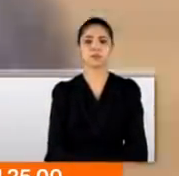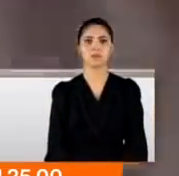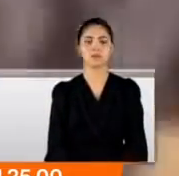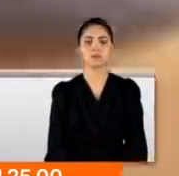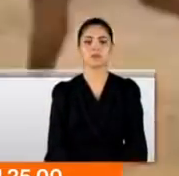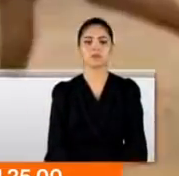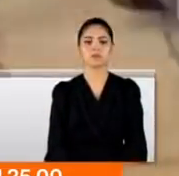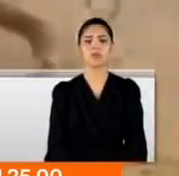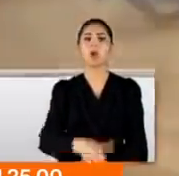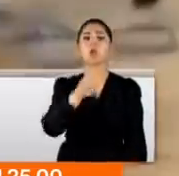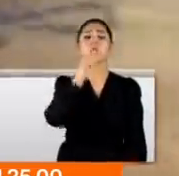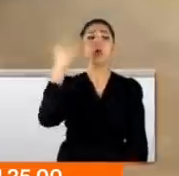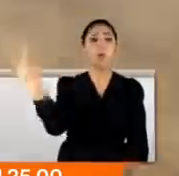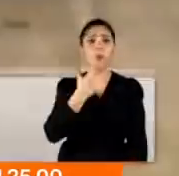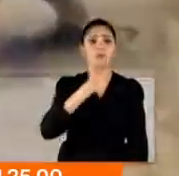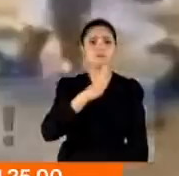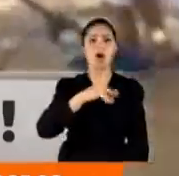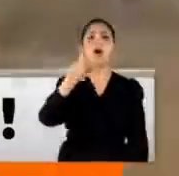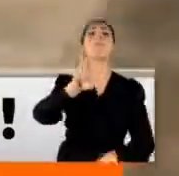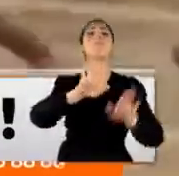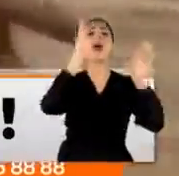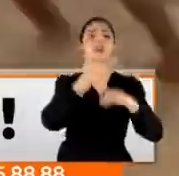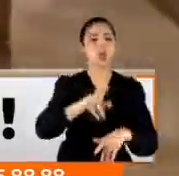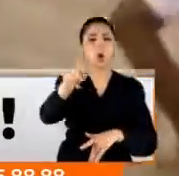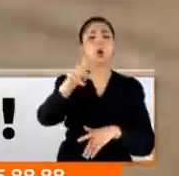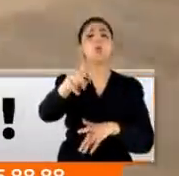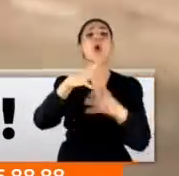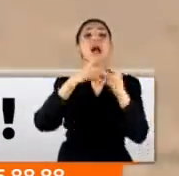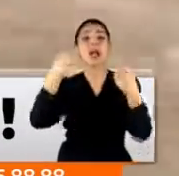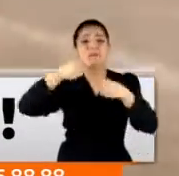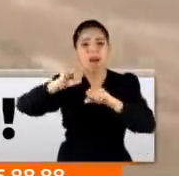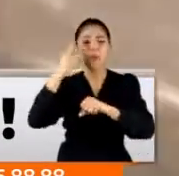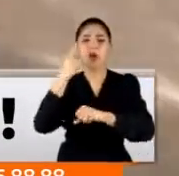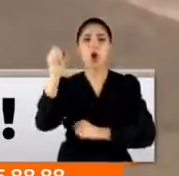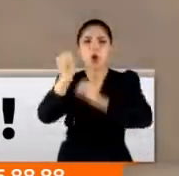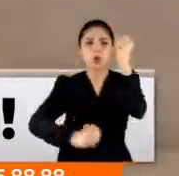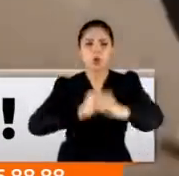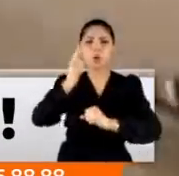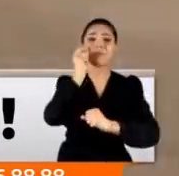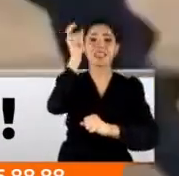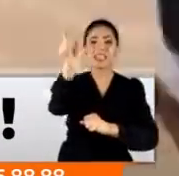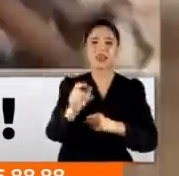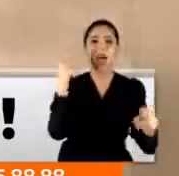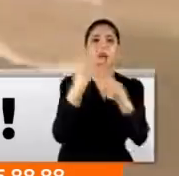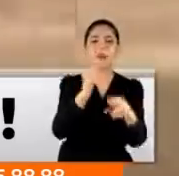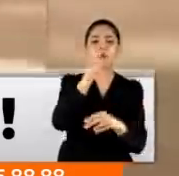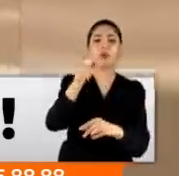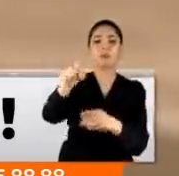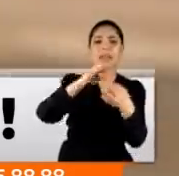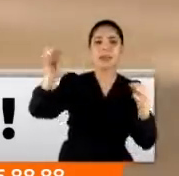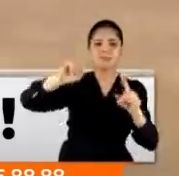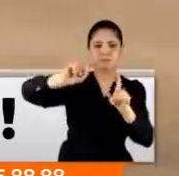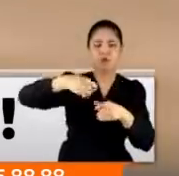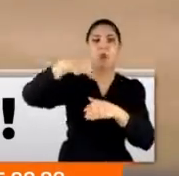Su çok hızlıydı ama yılmadılar. Gözden kaybolmaması için koşuyorlardı. İçlerinden biri hemen bir ip buldu.